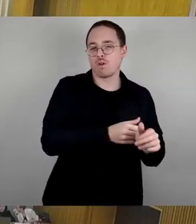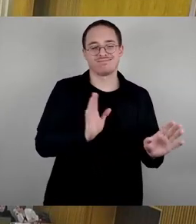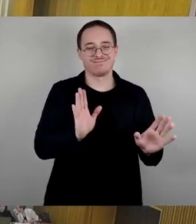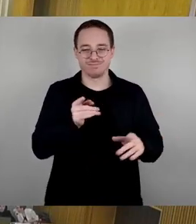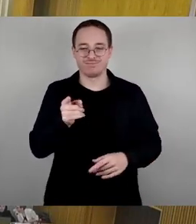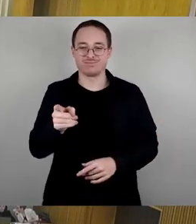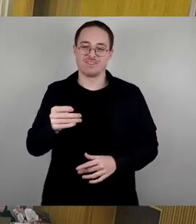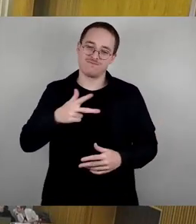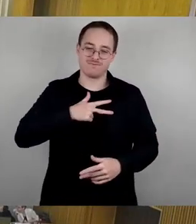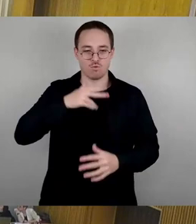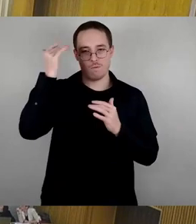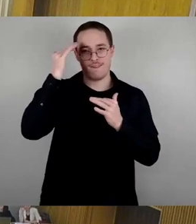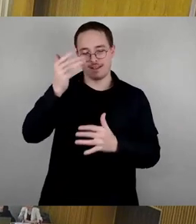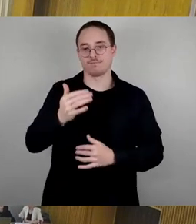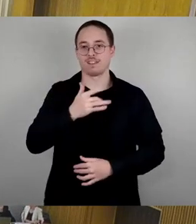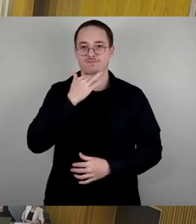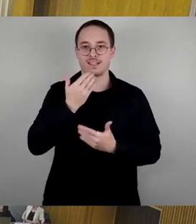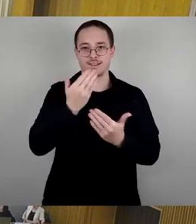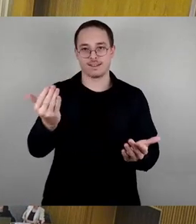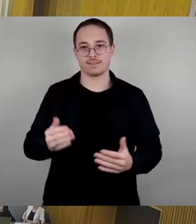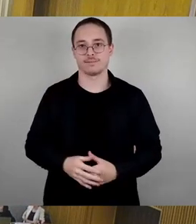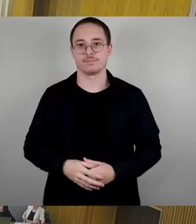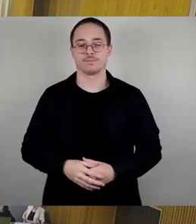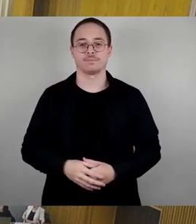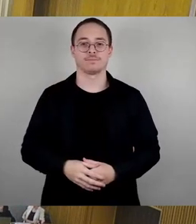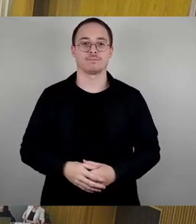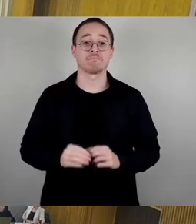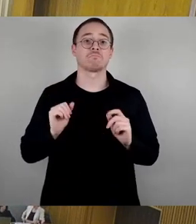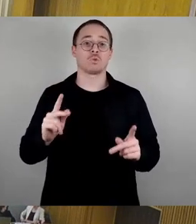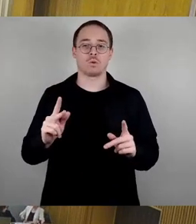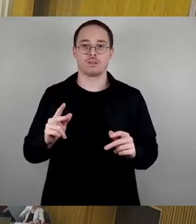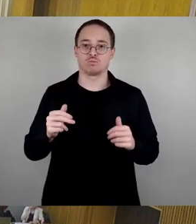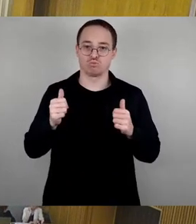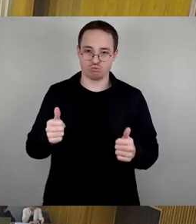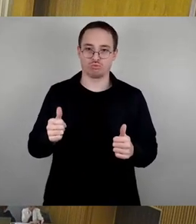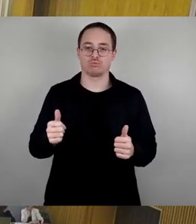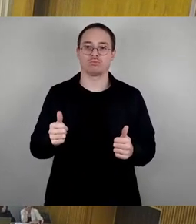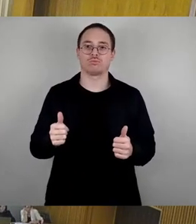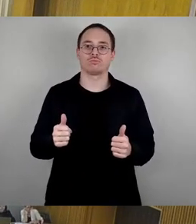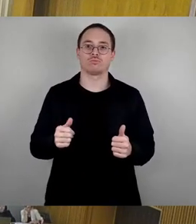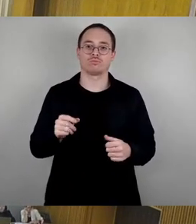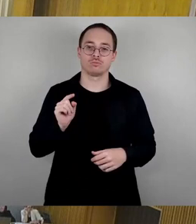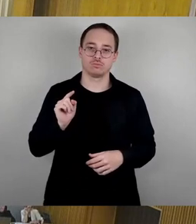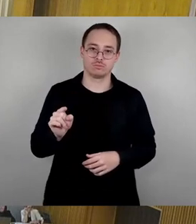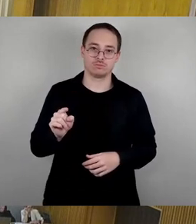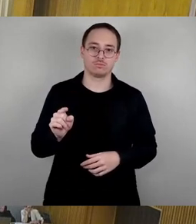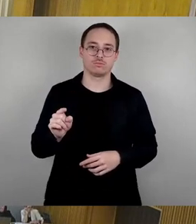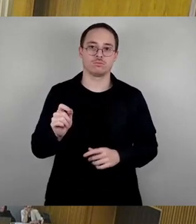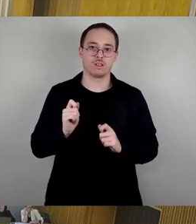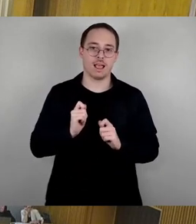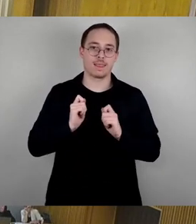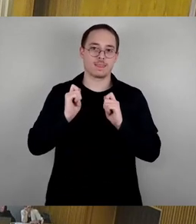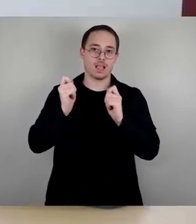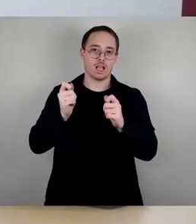Okay, dann vielen Dank. Und zur Vollständigkeit würde ich dann sagen, noch vor der Pause behandeln wir den Antrag Linksfraktion, Einreicher.